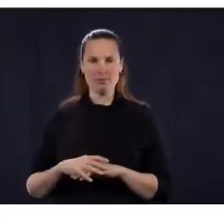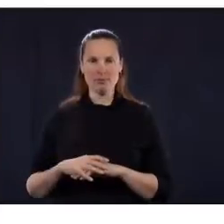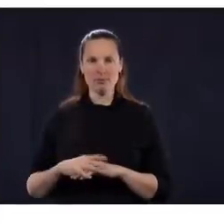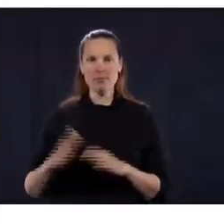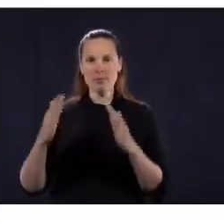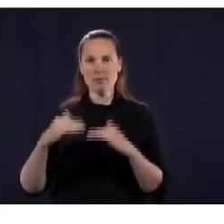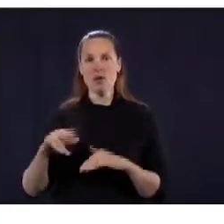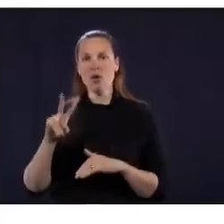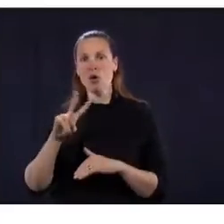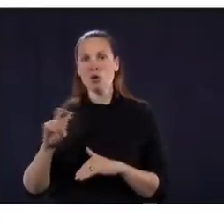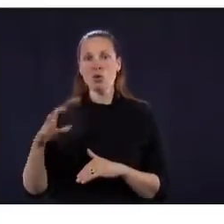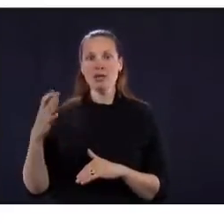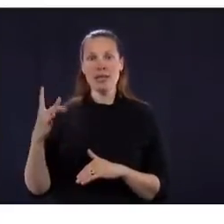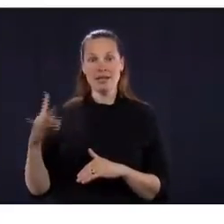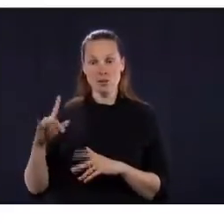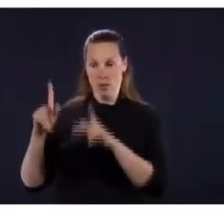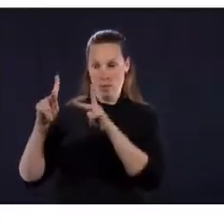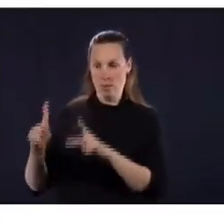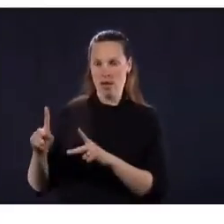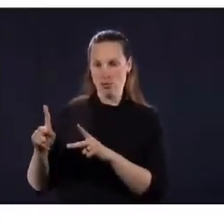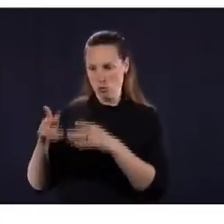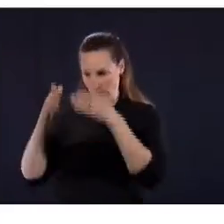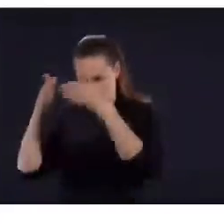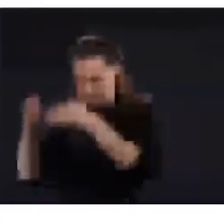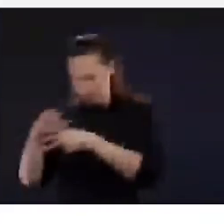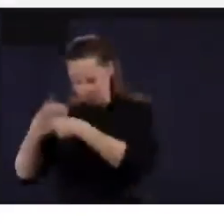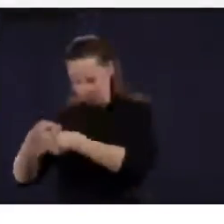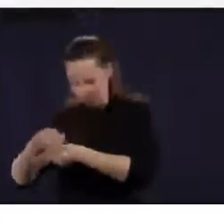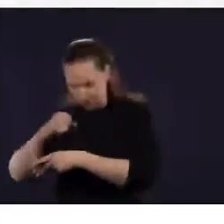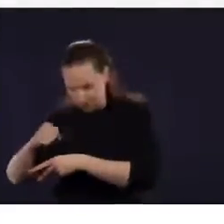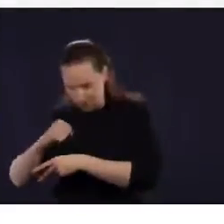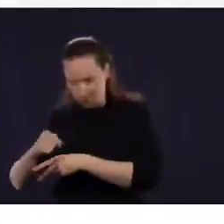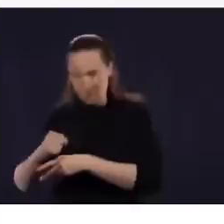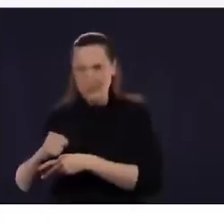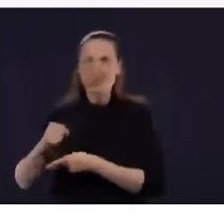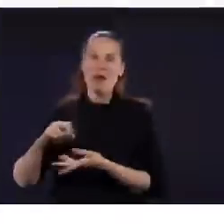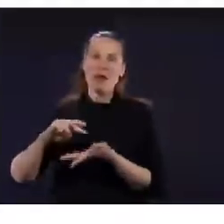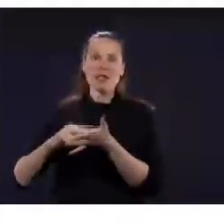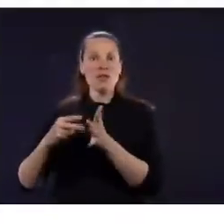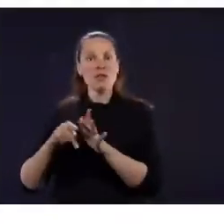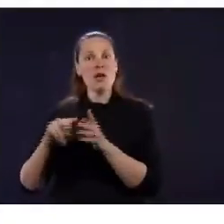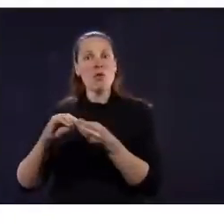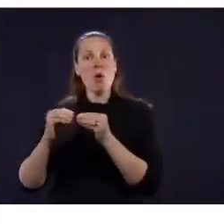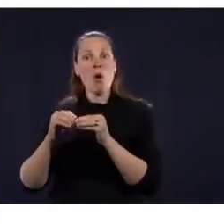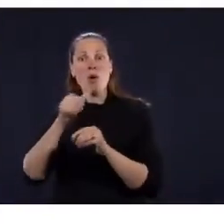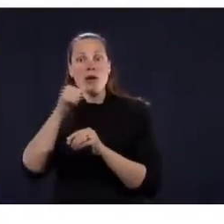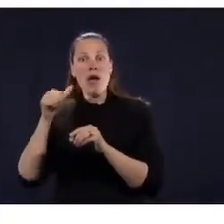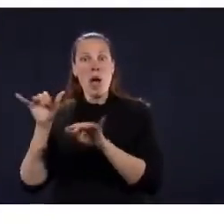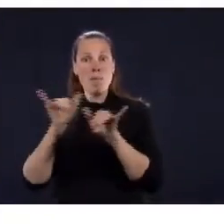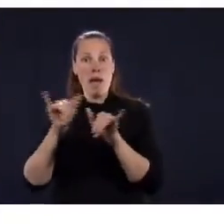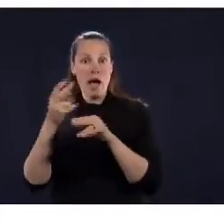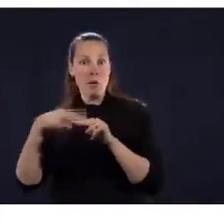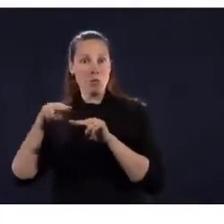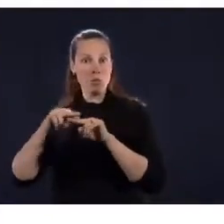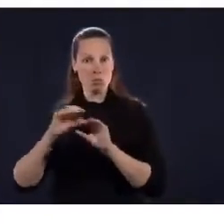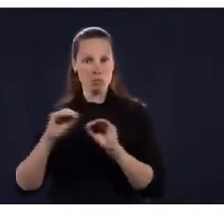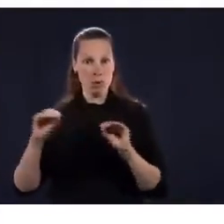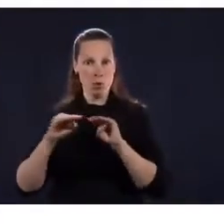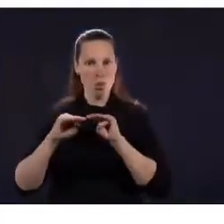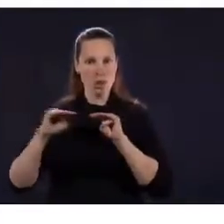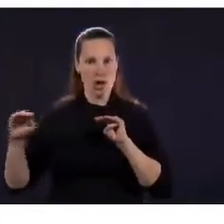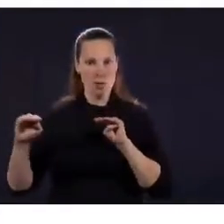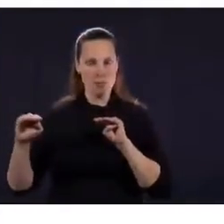lits. Donc, on a 1772 d'utilisés. Par contre, par contre, c'est important de le préciser,